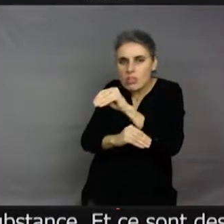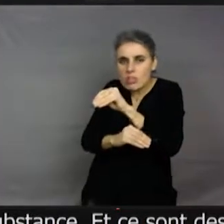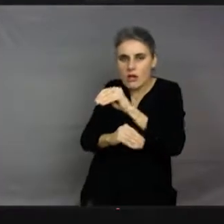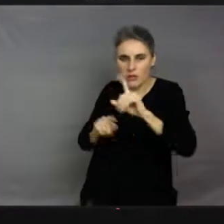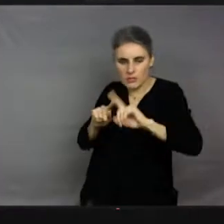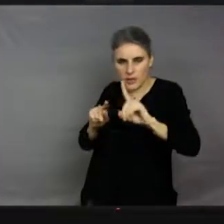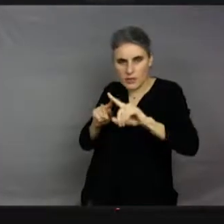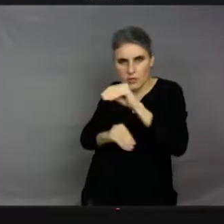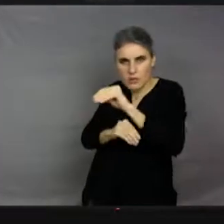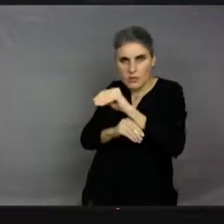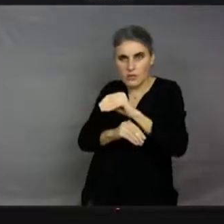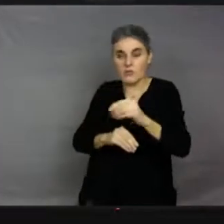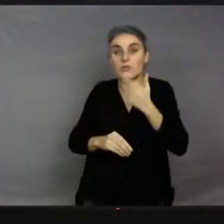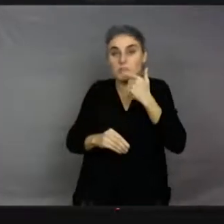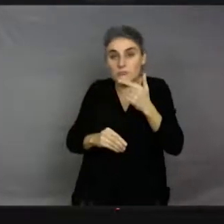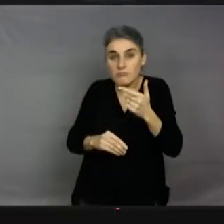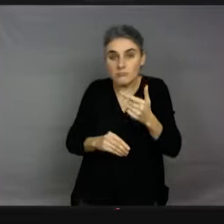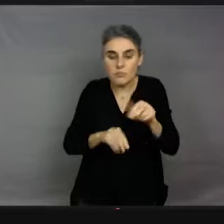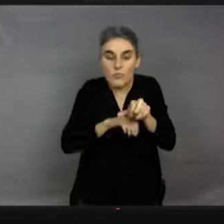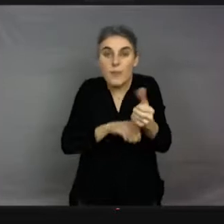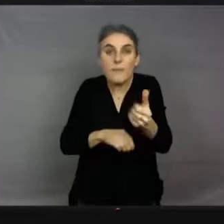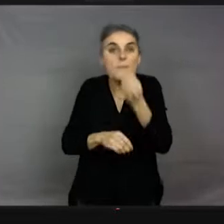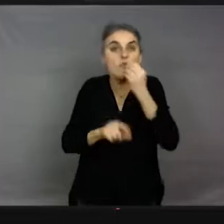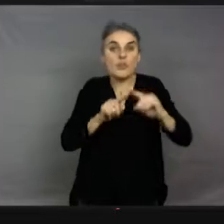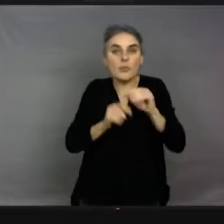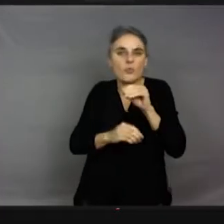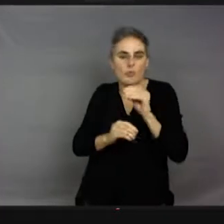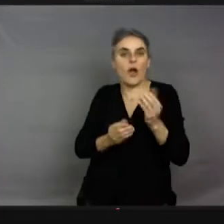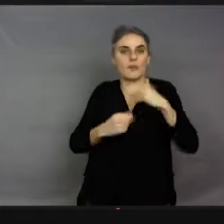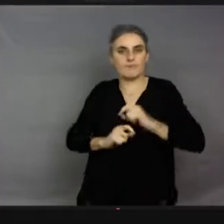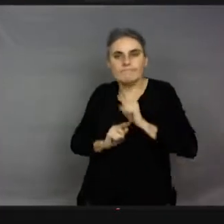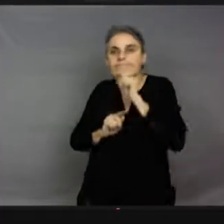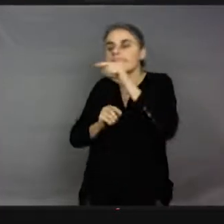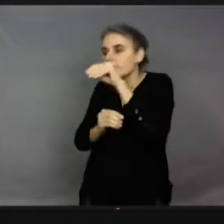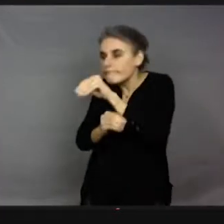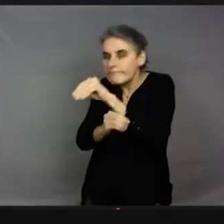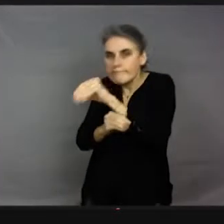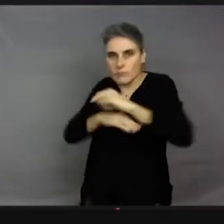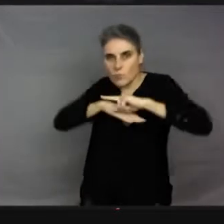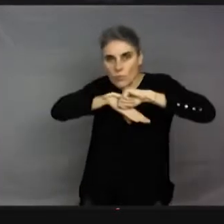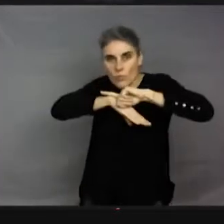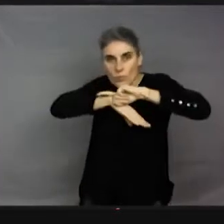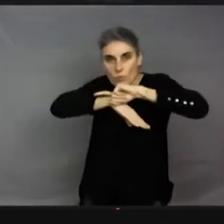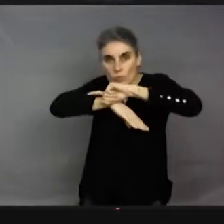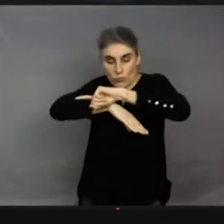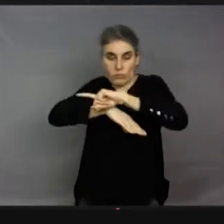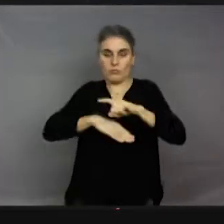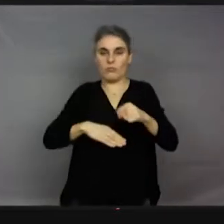régurgitation, de bouche à bouche, ou alors, elles mangent le couvain. Donc, c'est des fourmis carnivores.